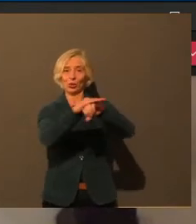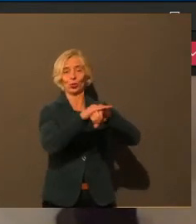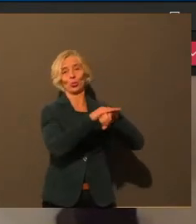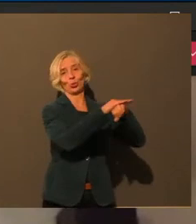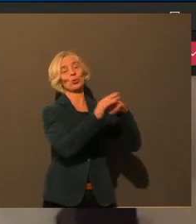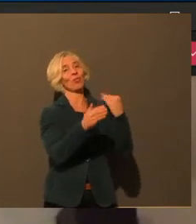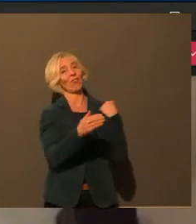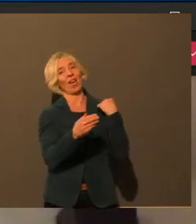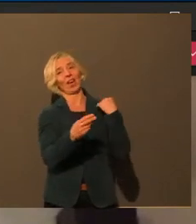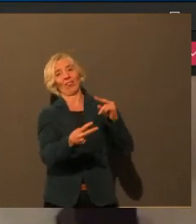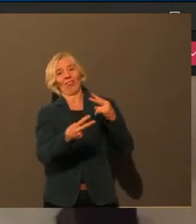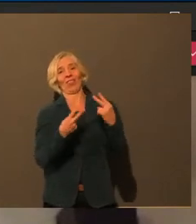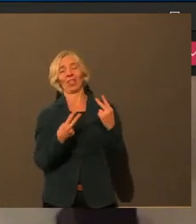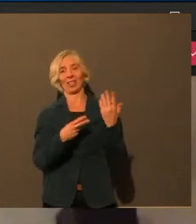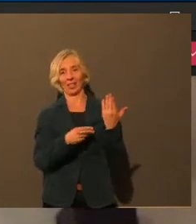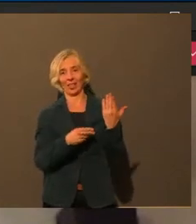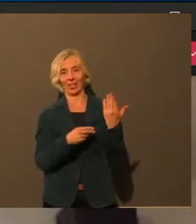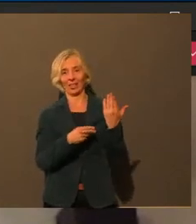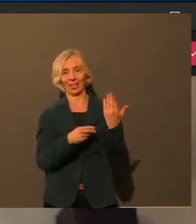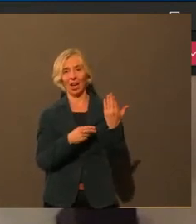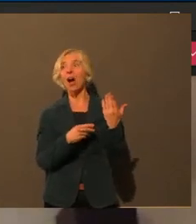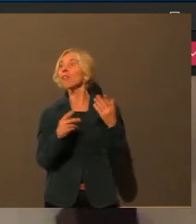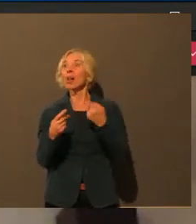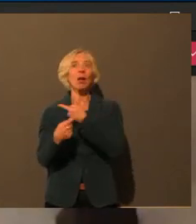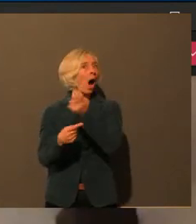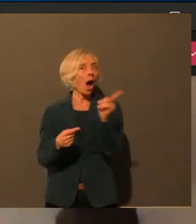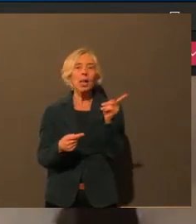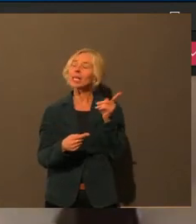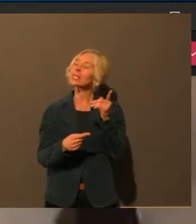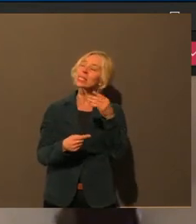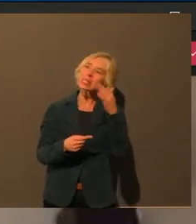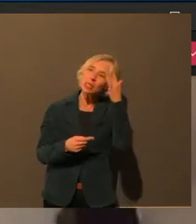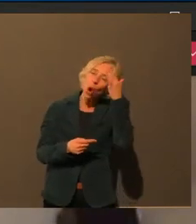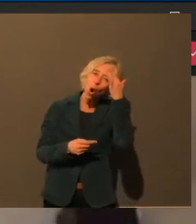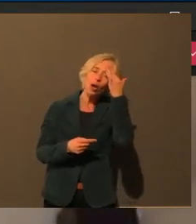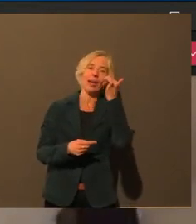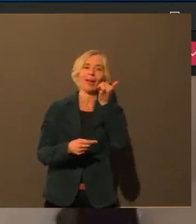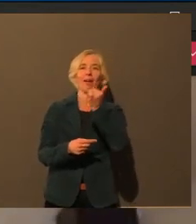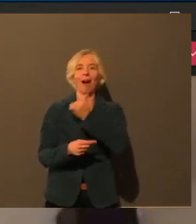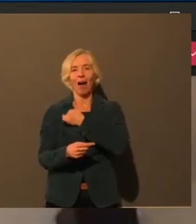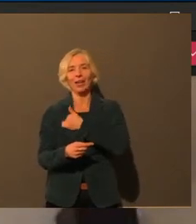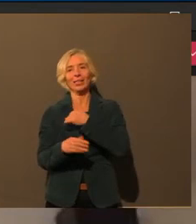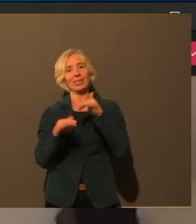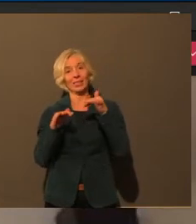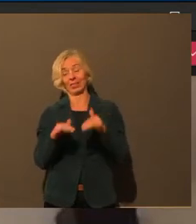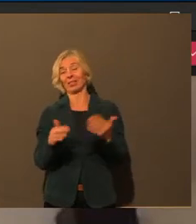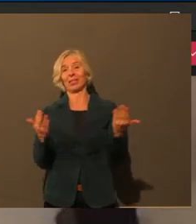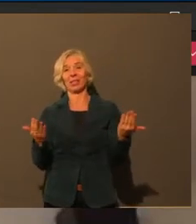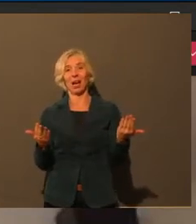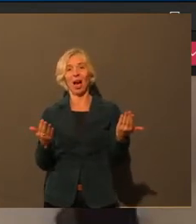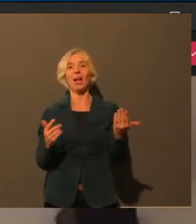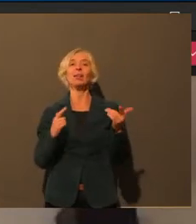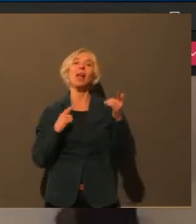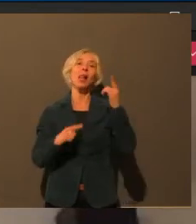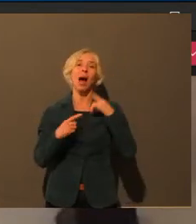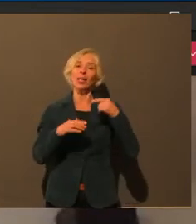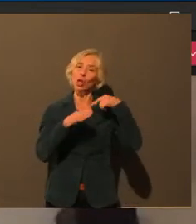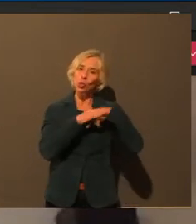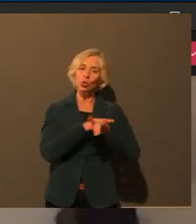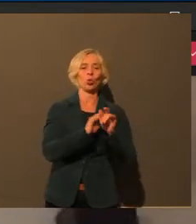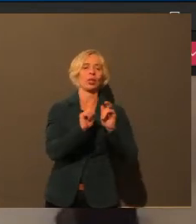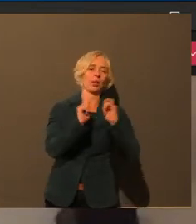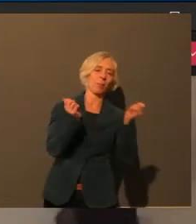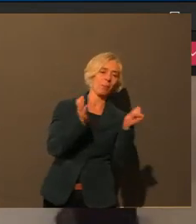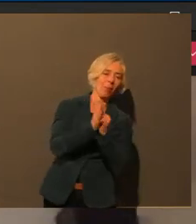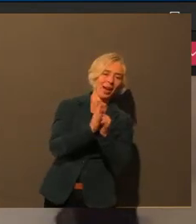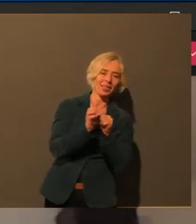da diese Menschen nicht allein zu lassen mit ihren Ängsten und Nöten. Leider ist das durch Presse, Rundfunk, Fernsehen, Politik und